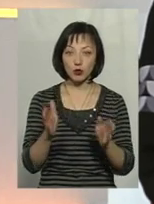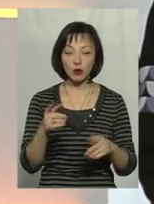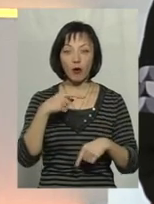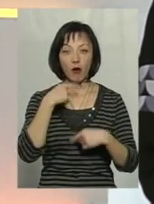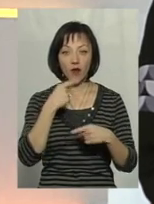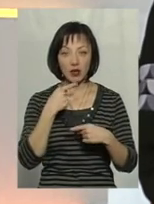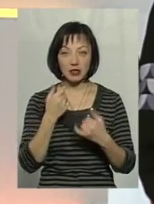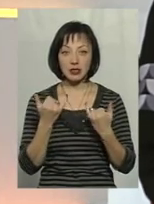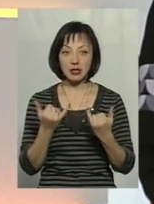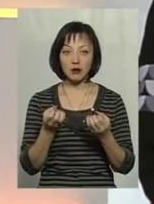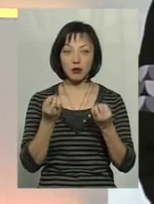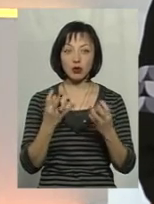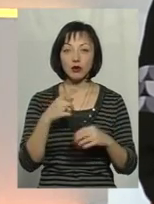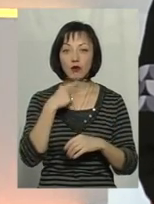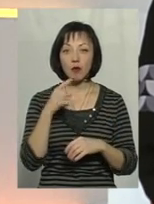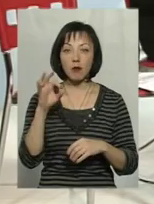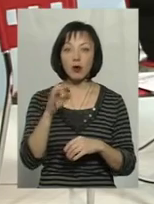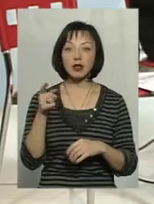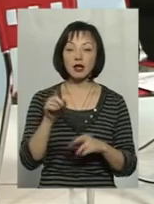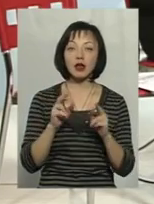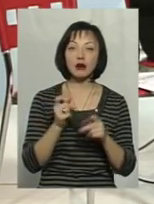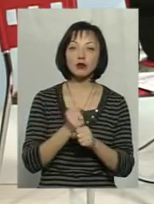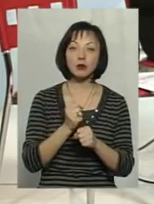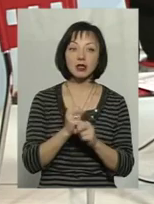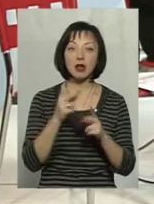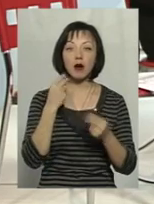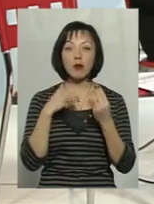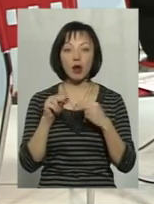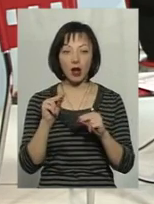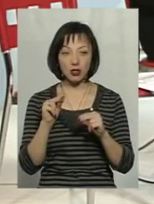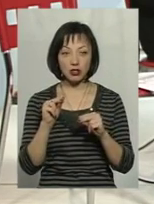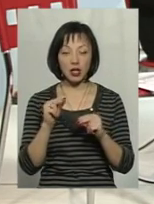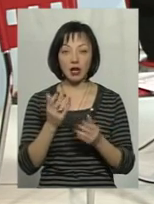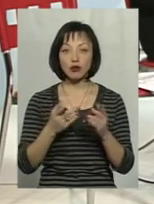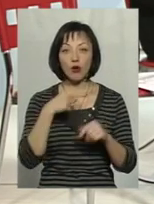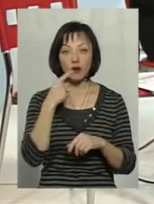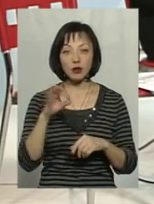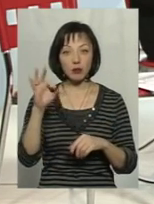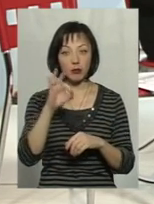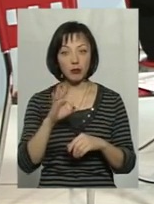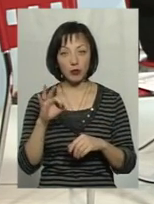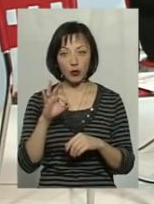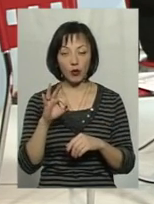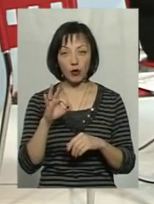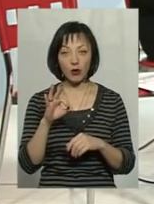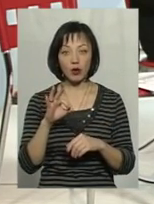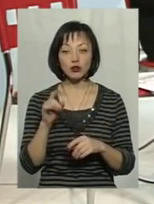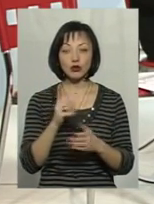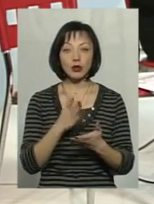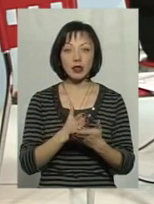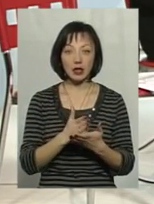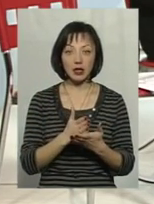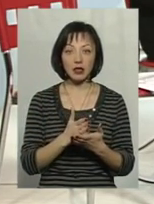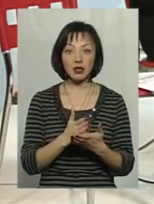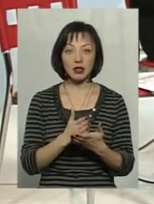тоді говорити. Зараз ми просто говоримо про те, що як зробити, як покращити. Якщо говорити про те, що є зараз